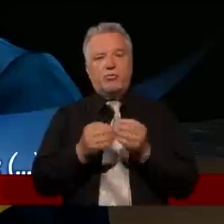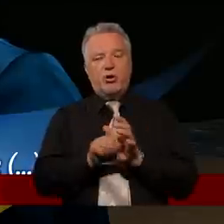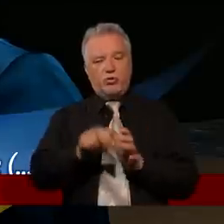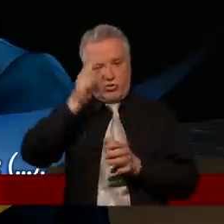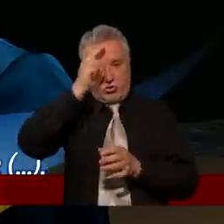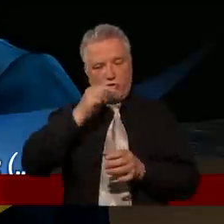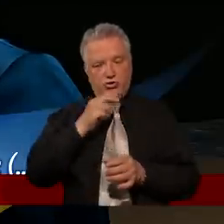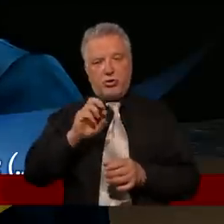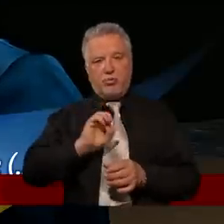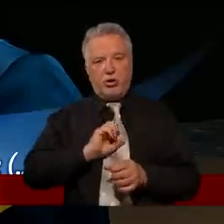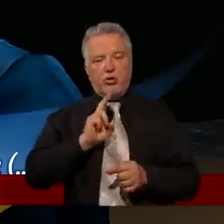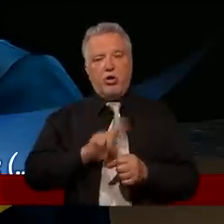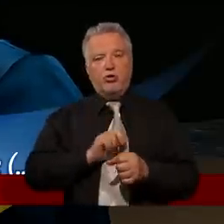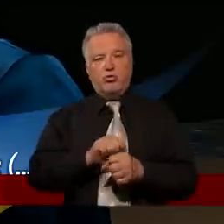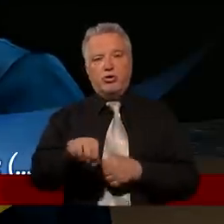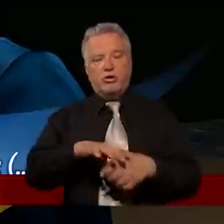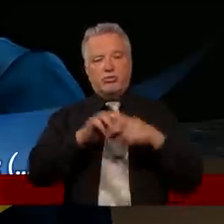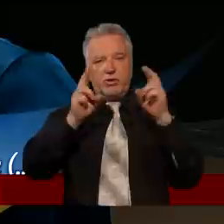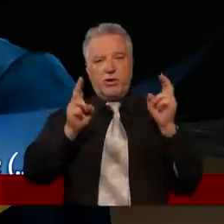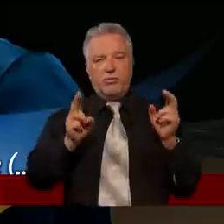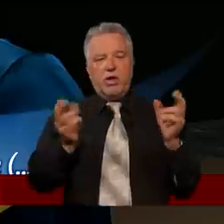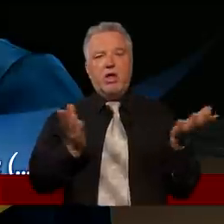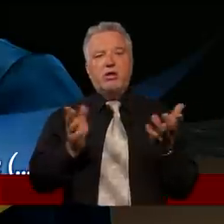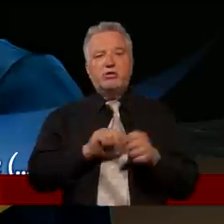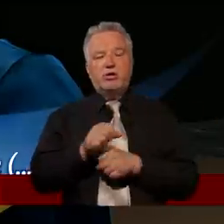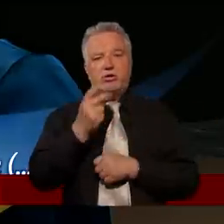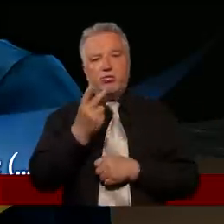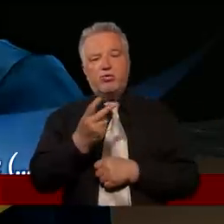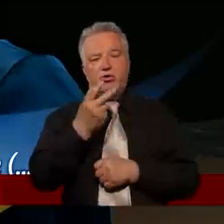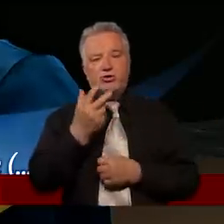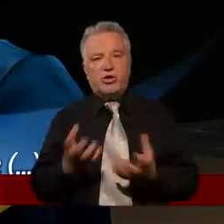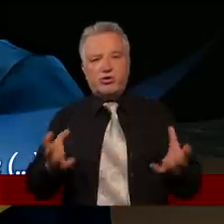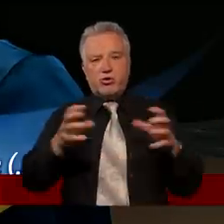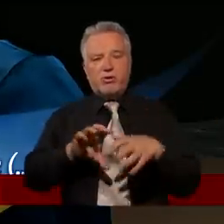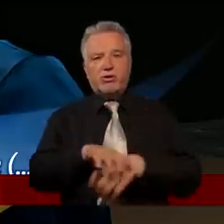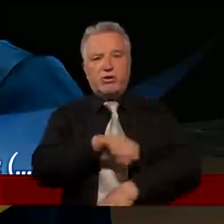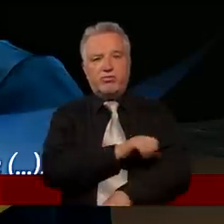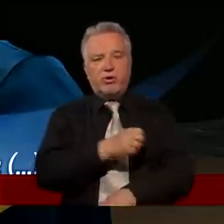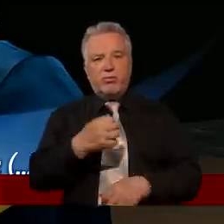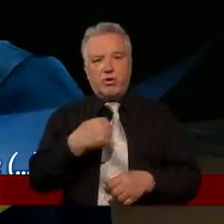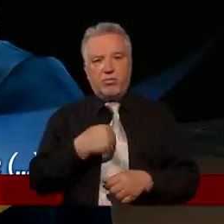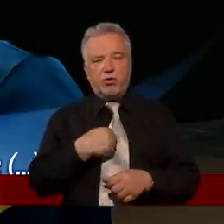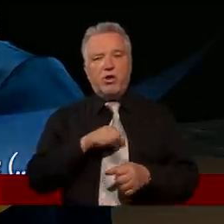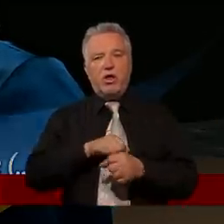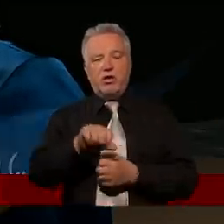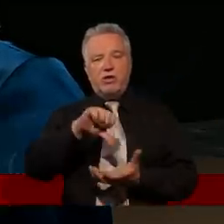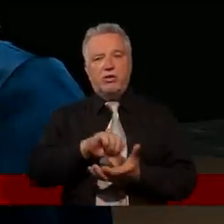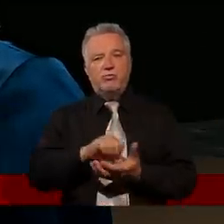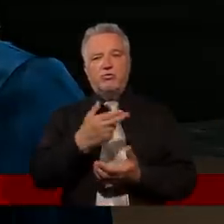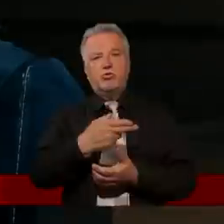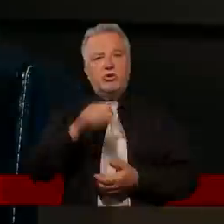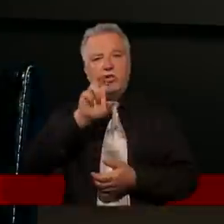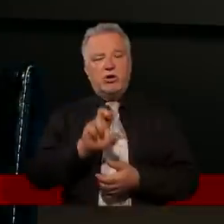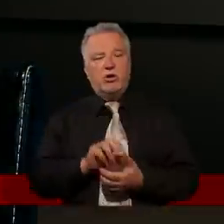od Ojca mojego, który jest w niebie. Albowiem gdzie są dwaj lub trzej zgromadzeni w imię moje, tam jestem pośród nich.